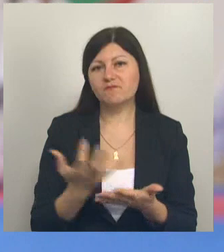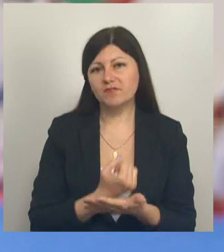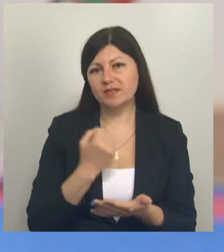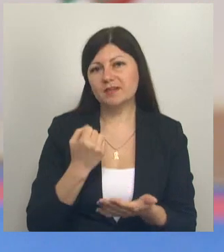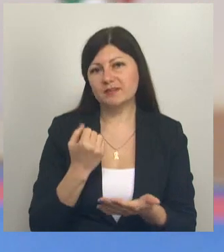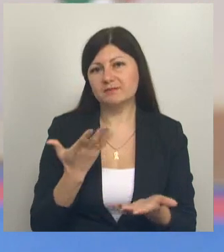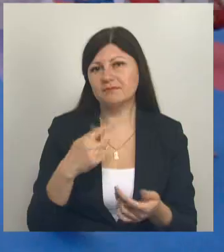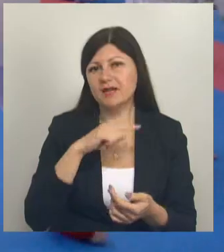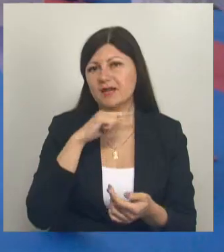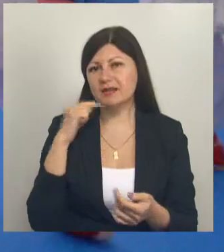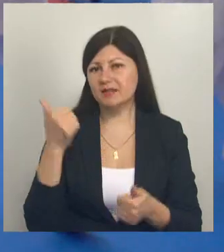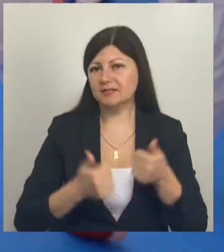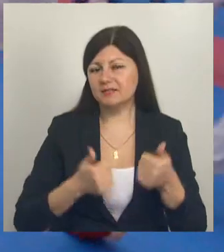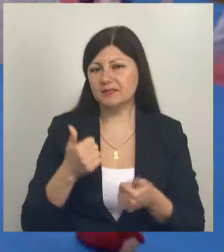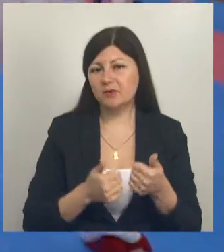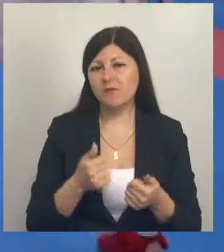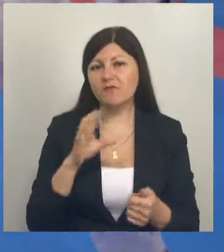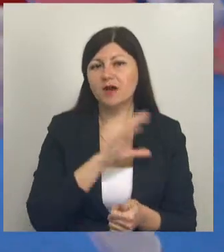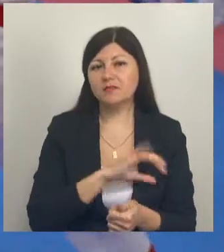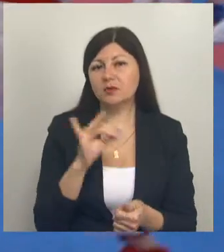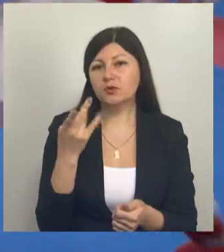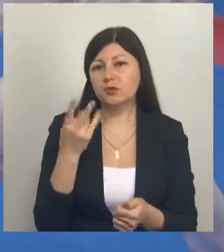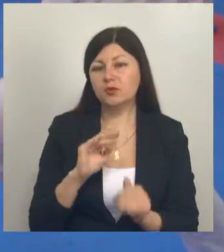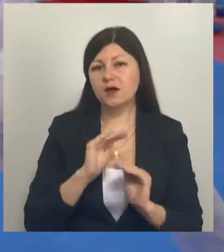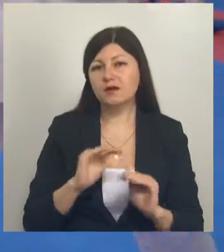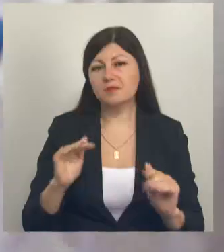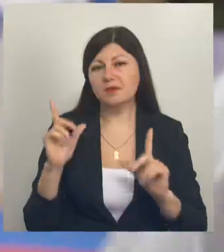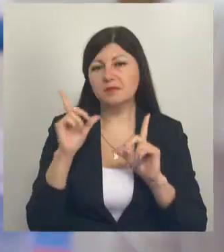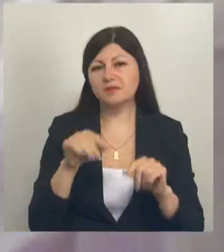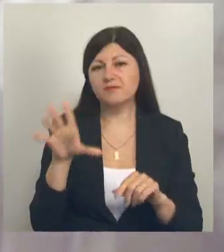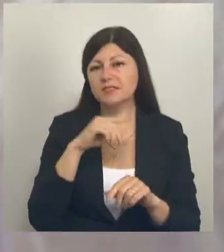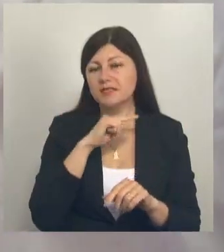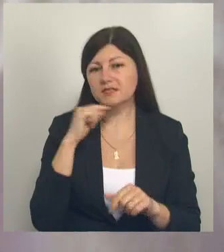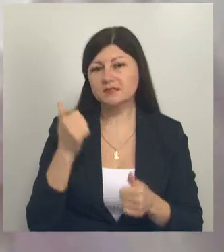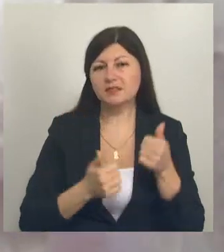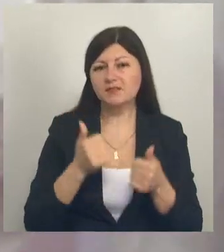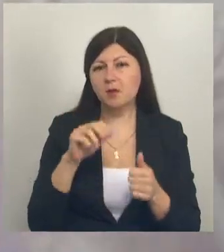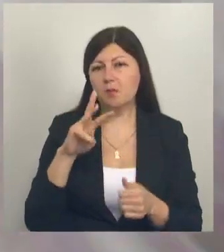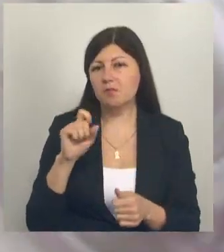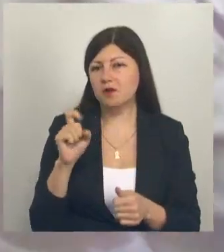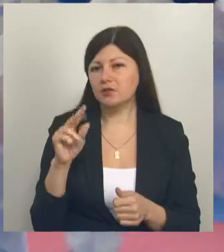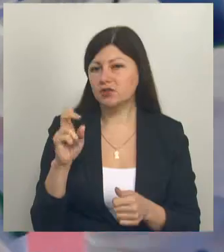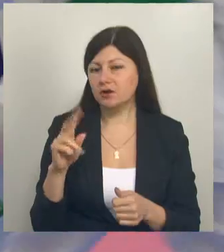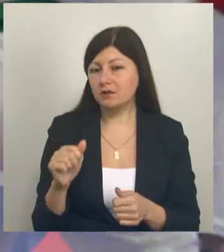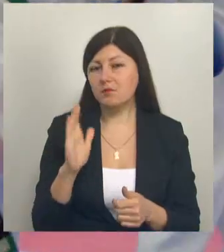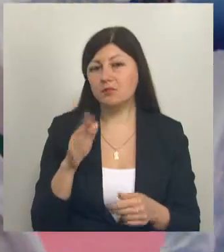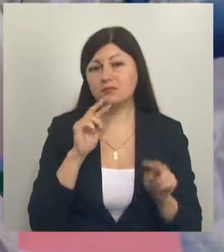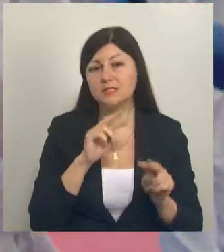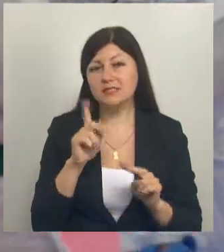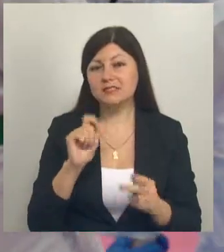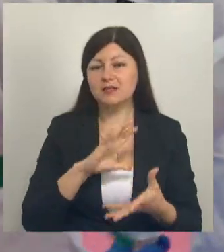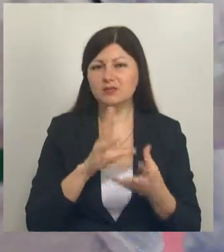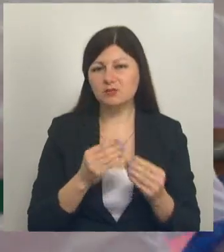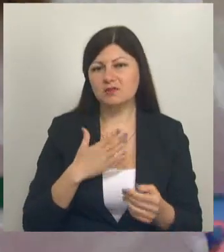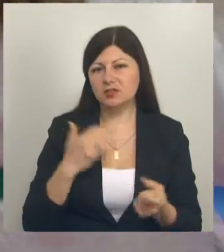Россию. Уже в конце июня ребята отправятся на всероссийские соревнования в Махачкалу. Будем следить за результатами